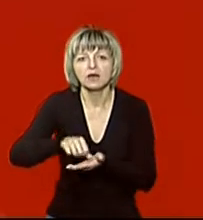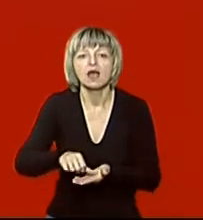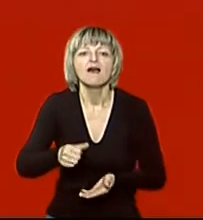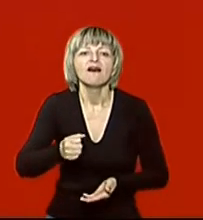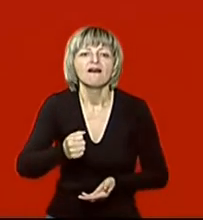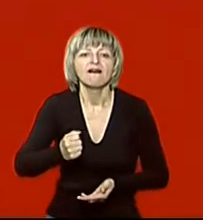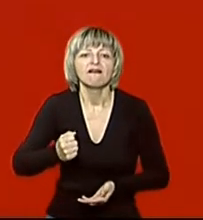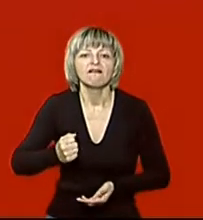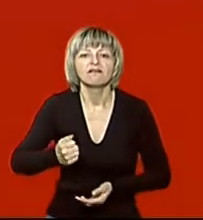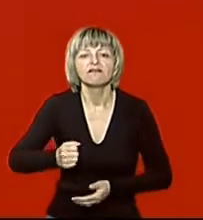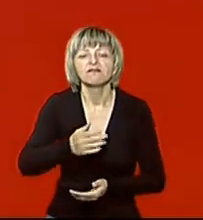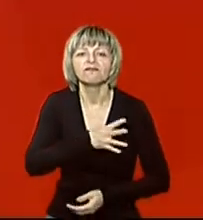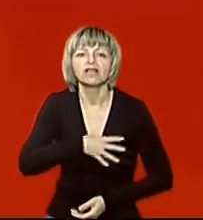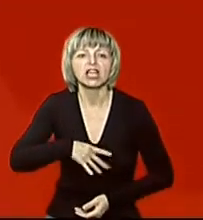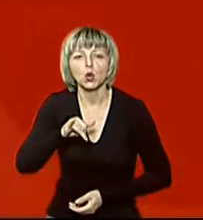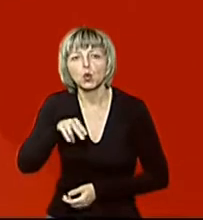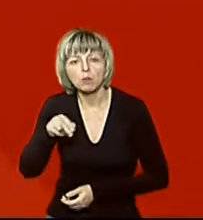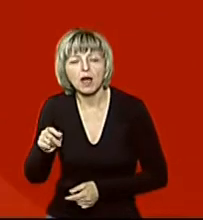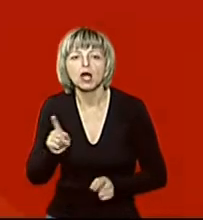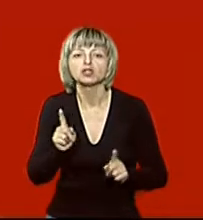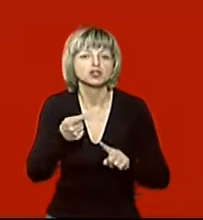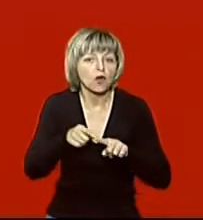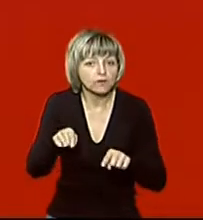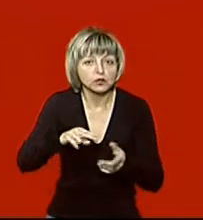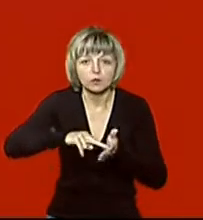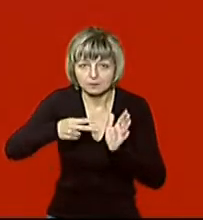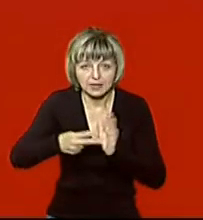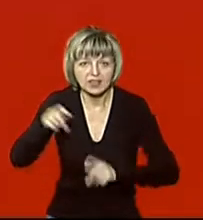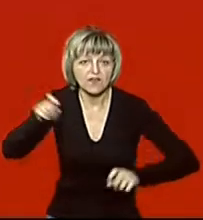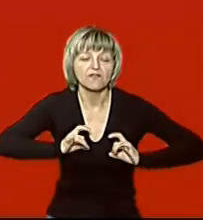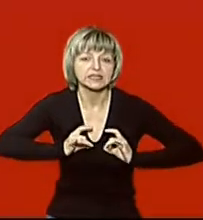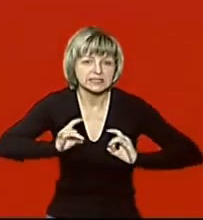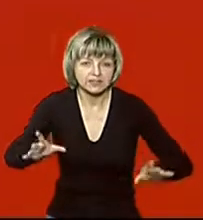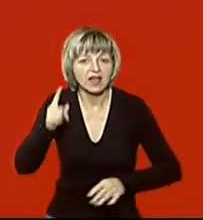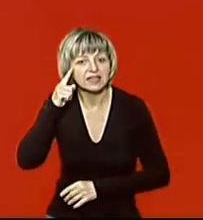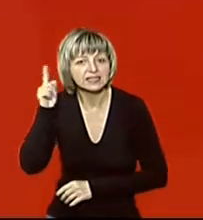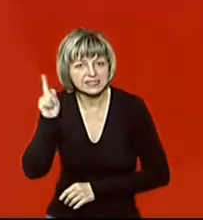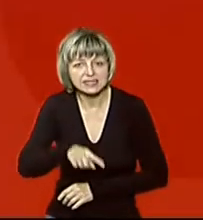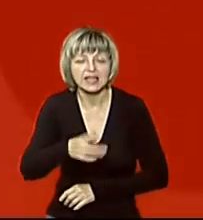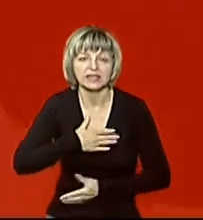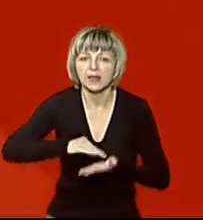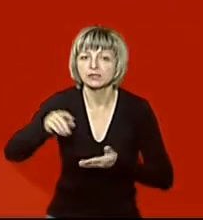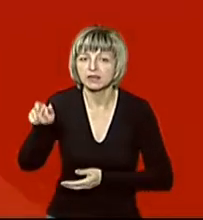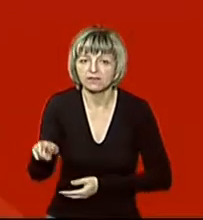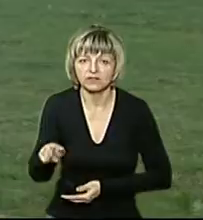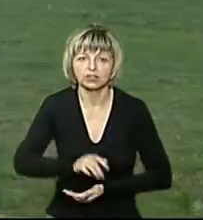УПА. Що нового у цьогорічному плані 13-го фестивалю «Українського духу» знає Вадим Пенефідін.